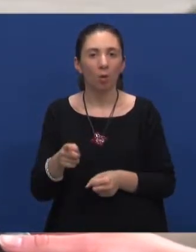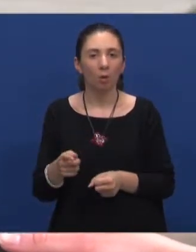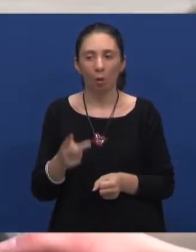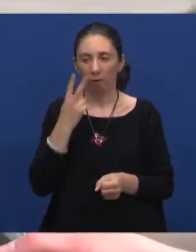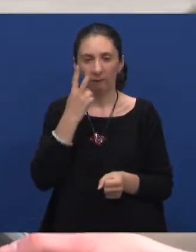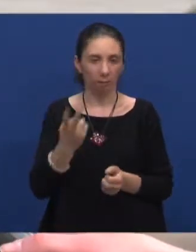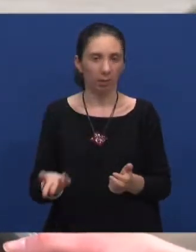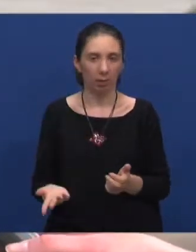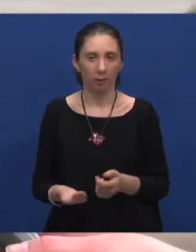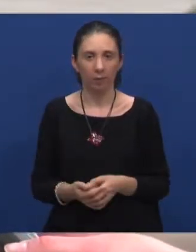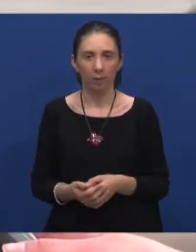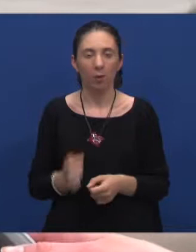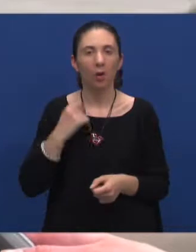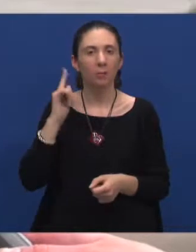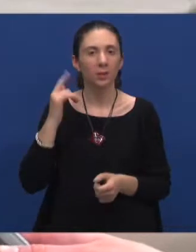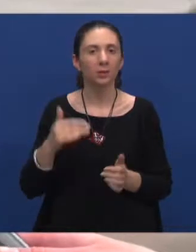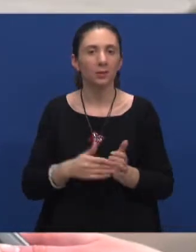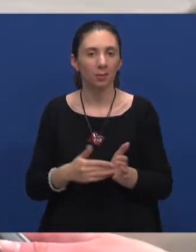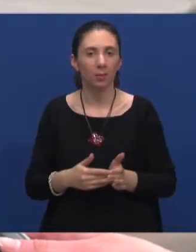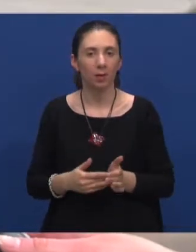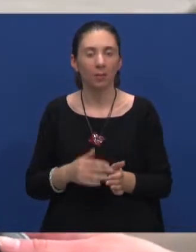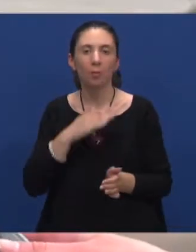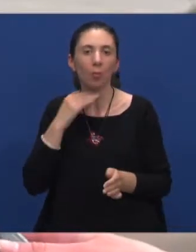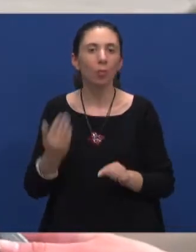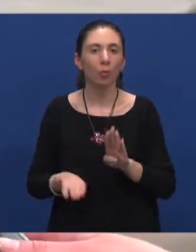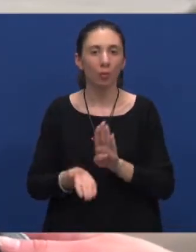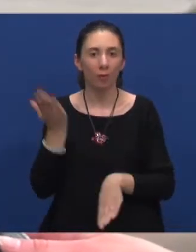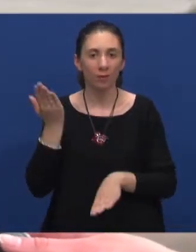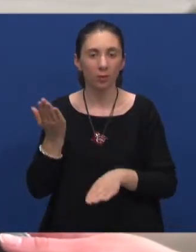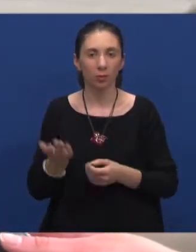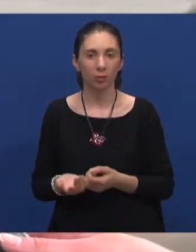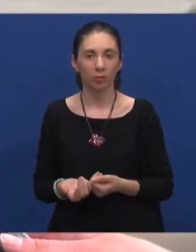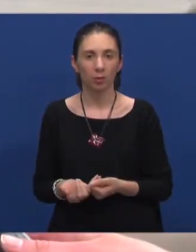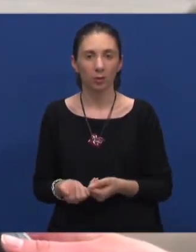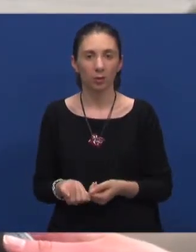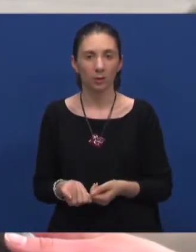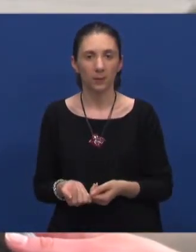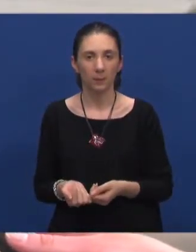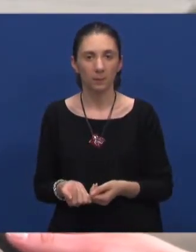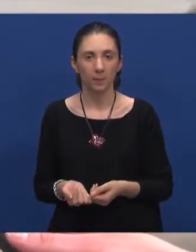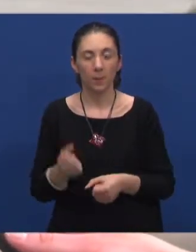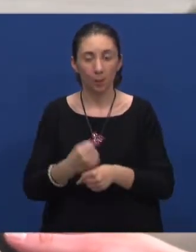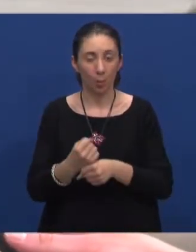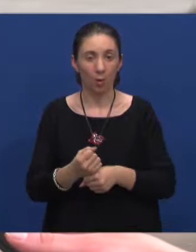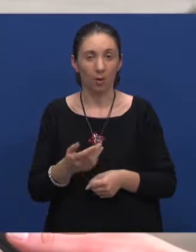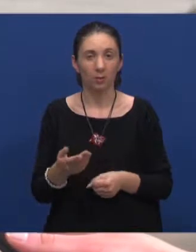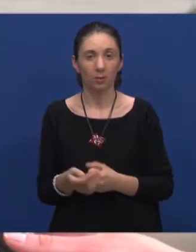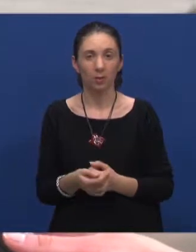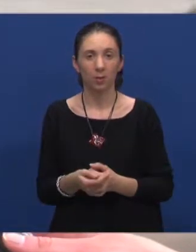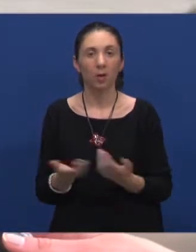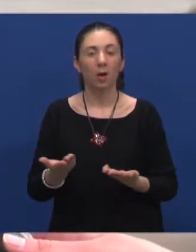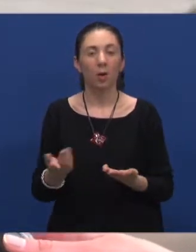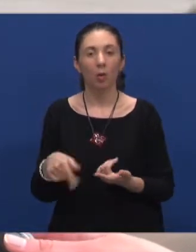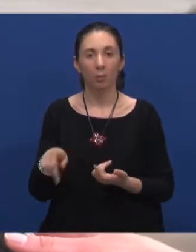vidljivo i mislim da bi trebali puno više se, puno više poraditi kako bi,